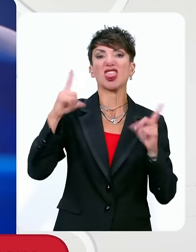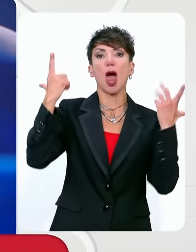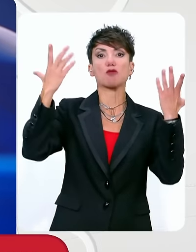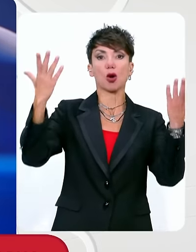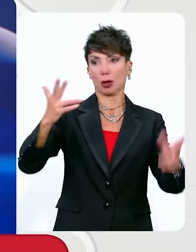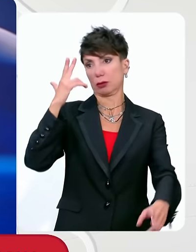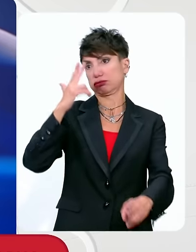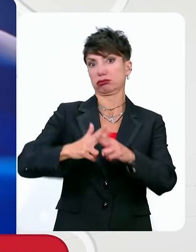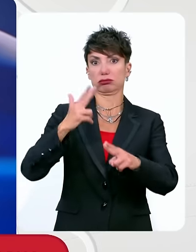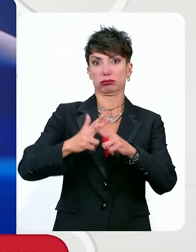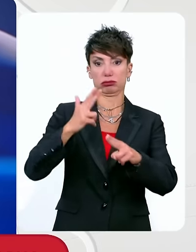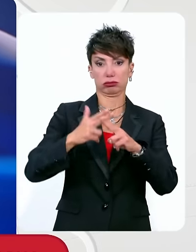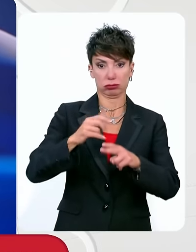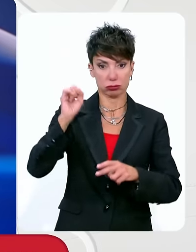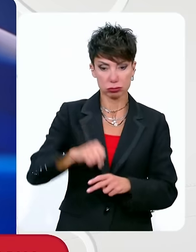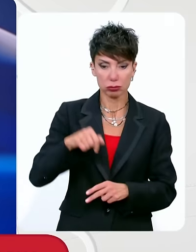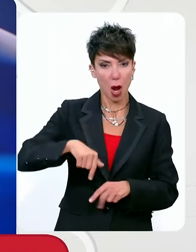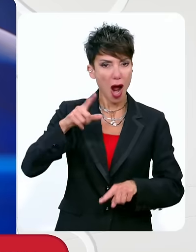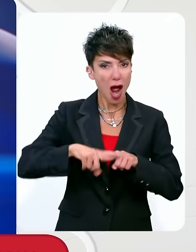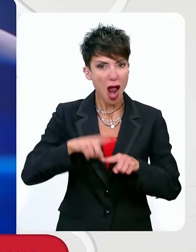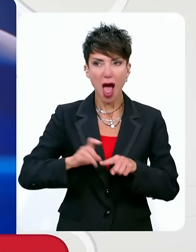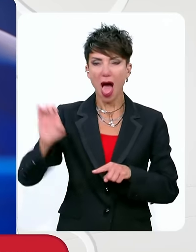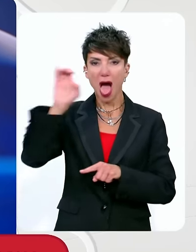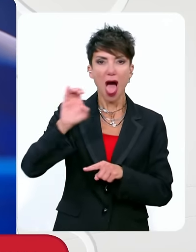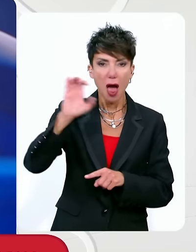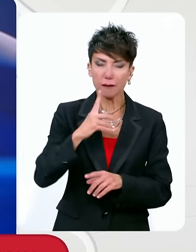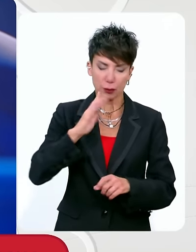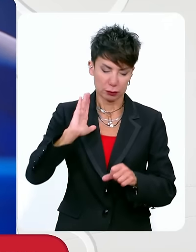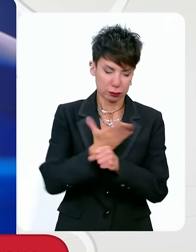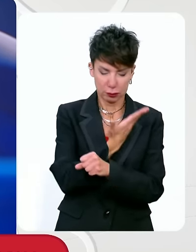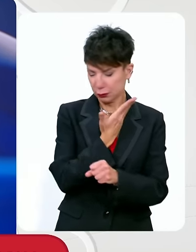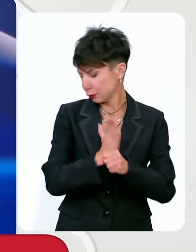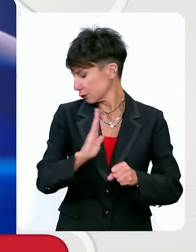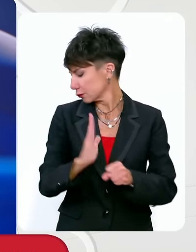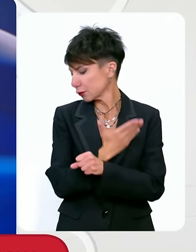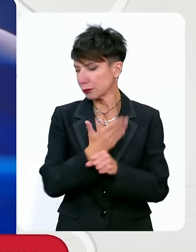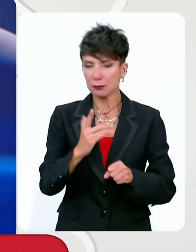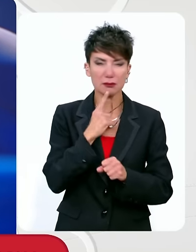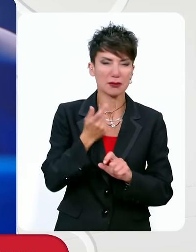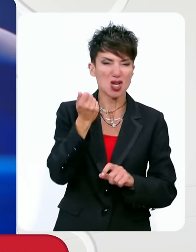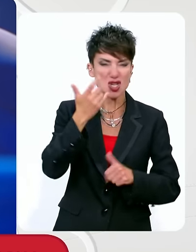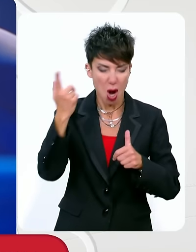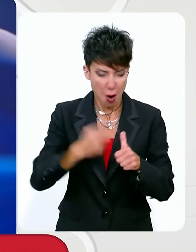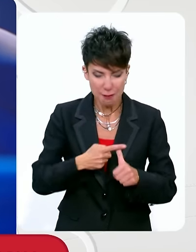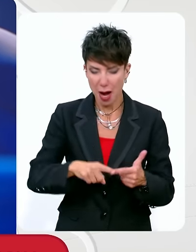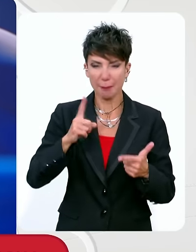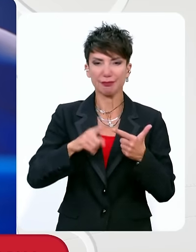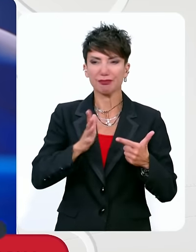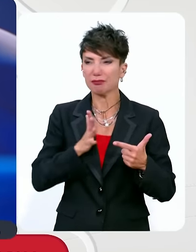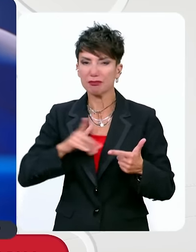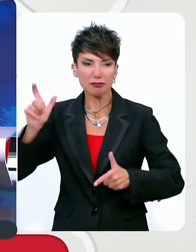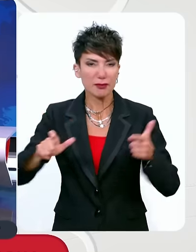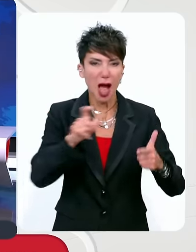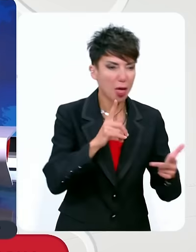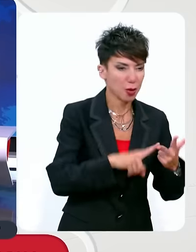γνωρίσαμε και στην Ελλάδα και σε όλη την Ευρώπη τόσα χρόνια και κατέστρεψε ουσιαστικά οικονομίες λαούς και δικαιώματα